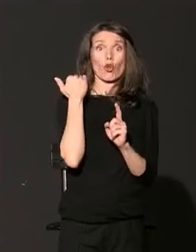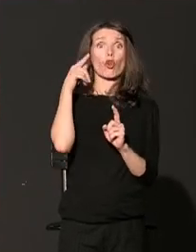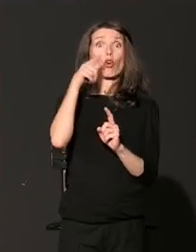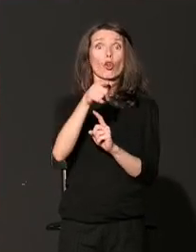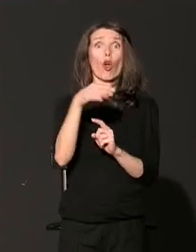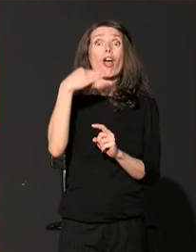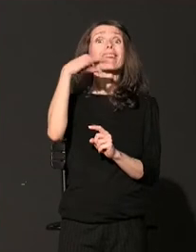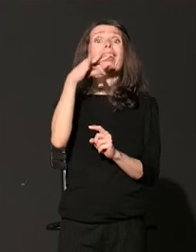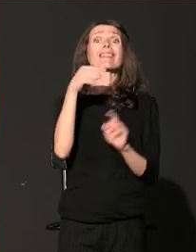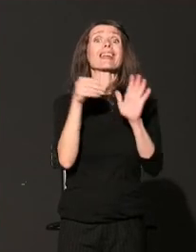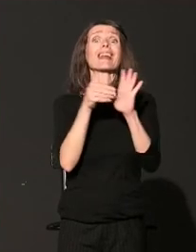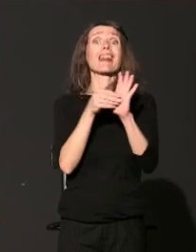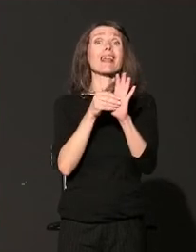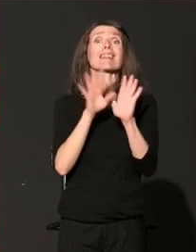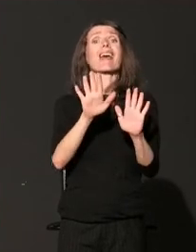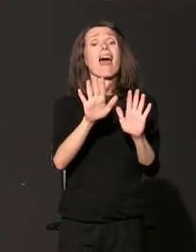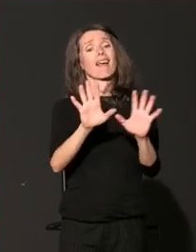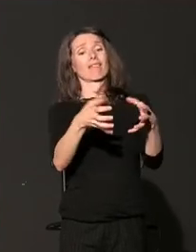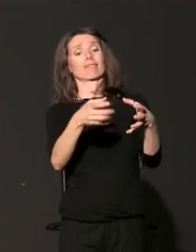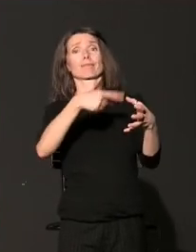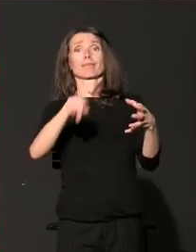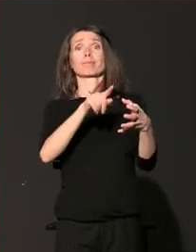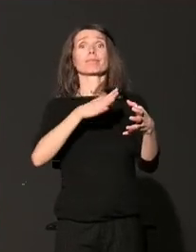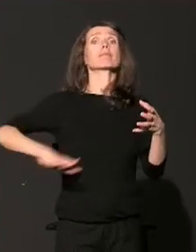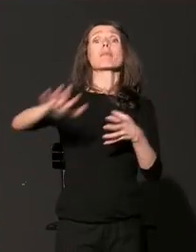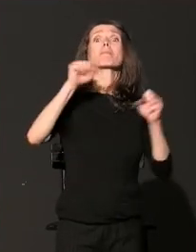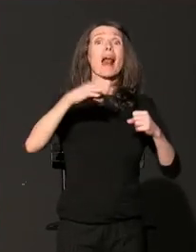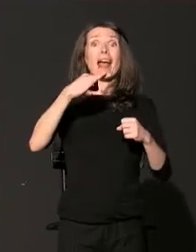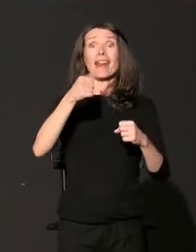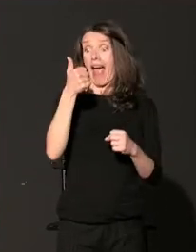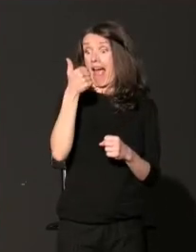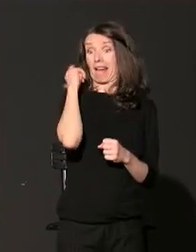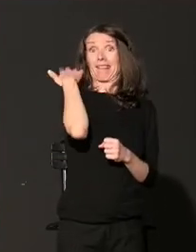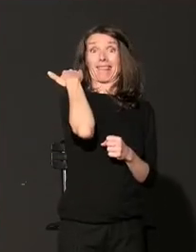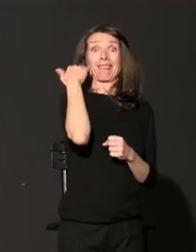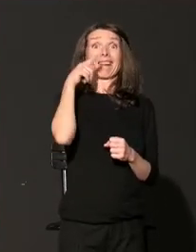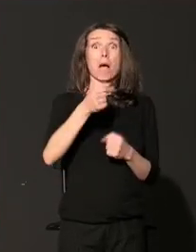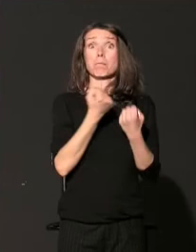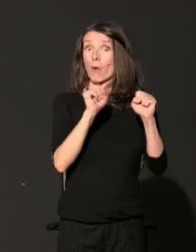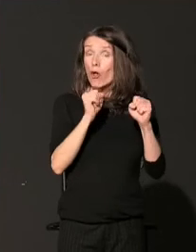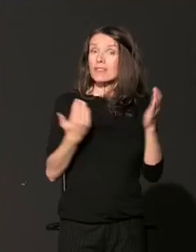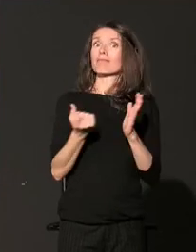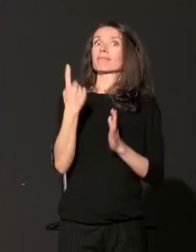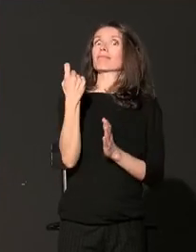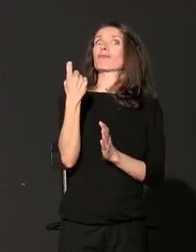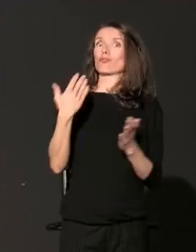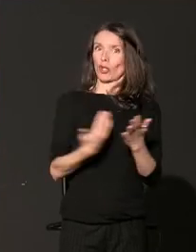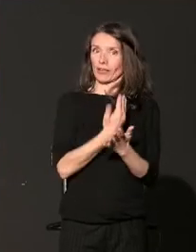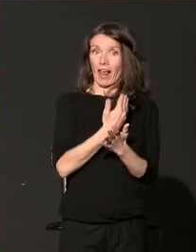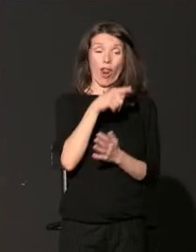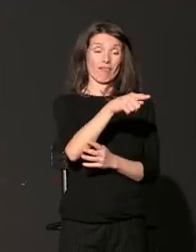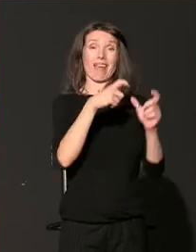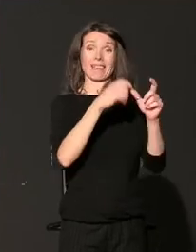pridružile i kolege iz Bosne i Hercegovine, u situaciji u kojoj je on već dugo uvažen i aktivno angažovan u